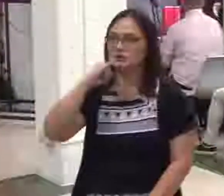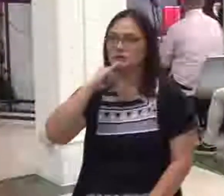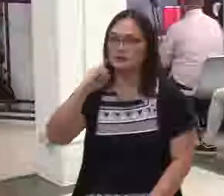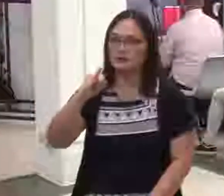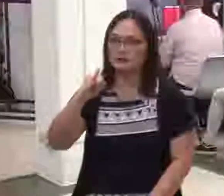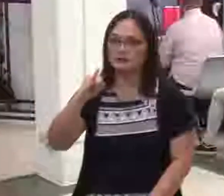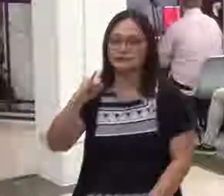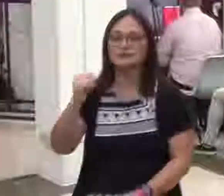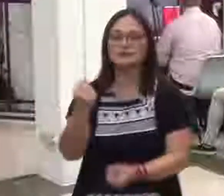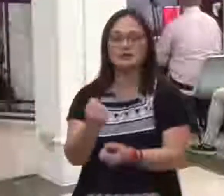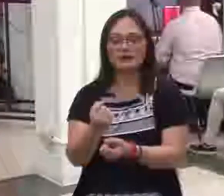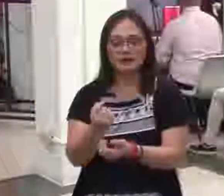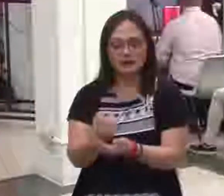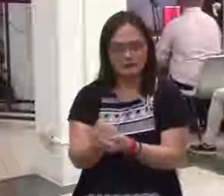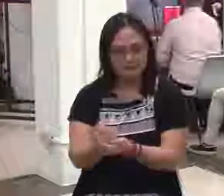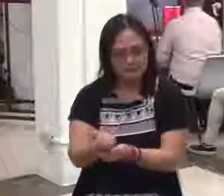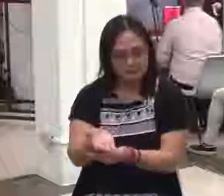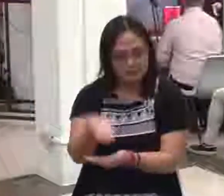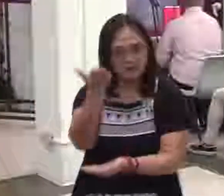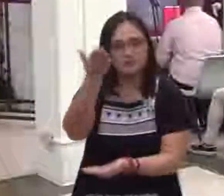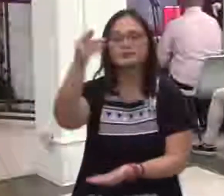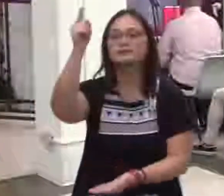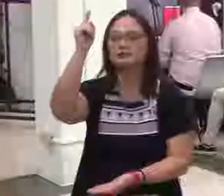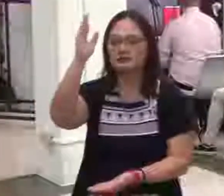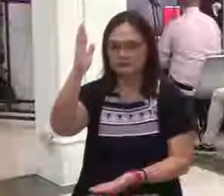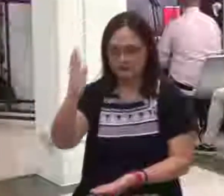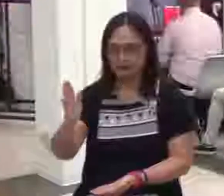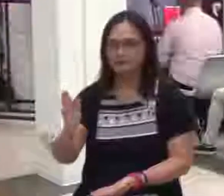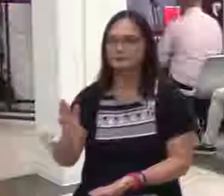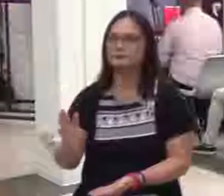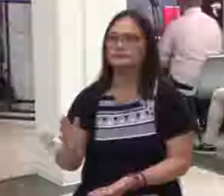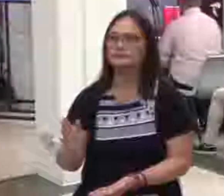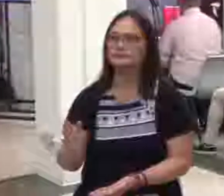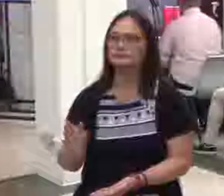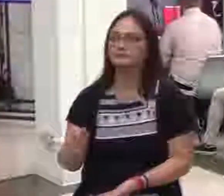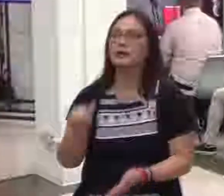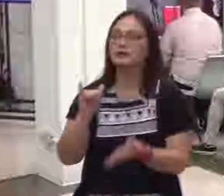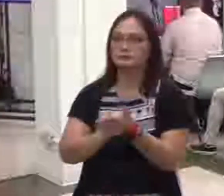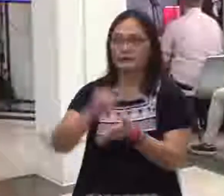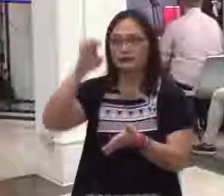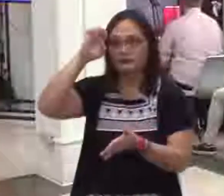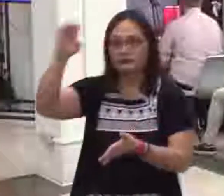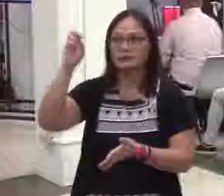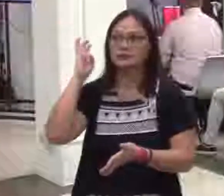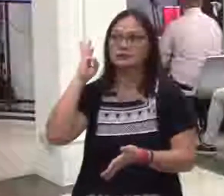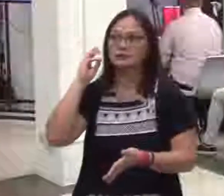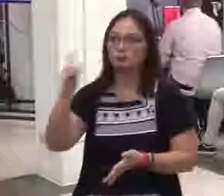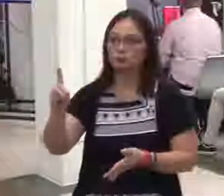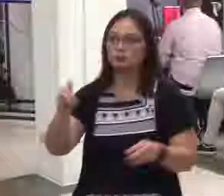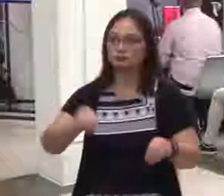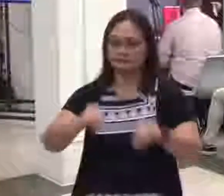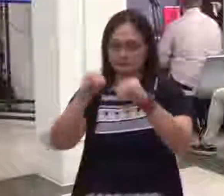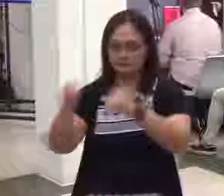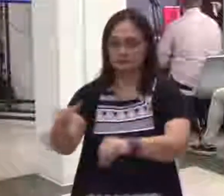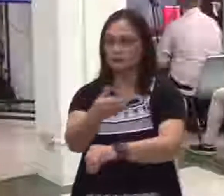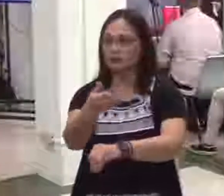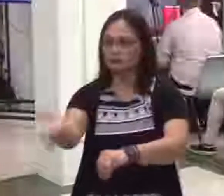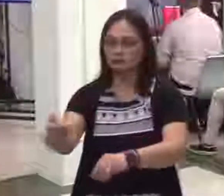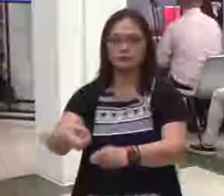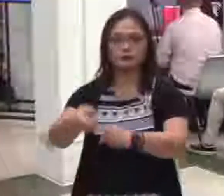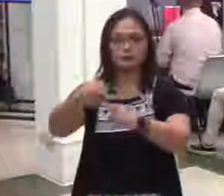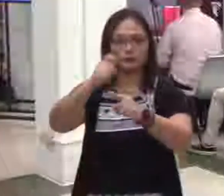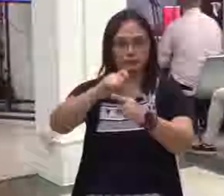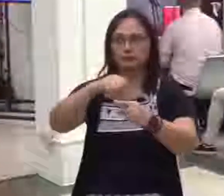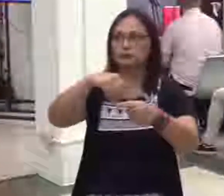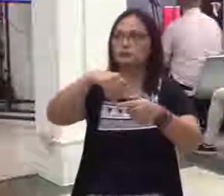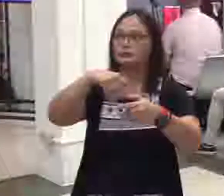enriching God. Look at verse 16. That He would grant you according to the riches of